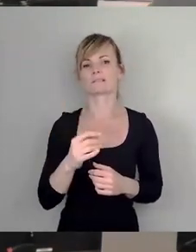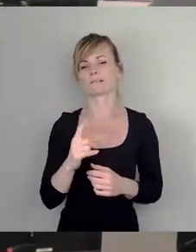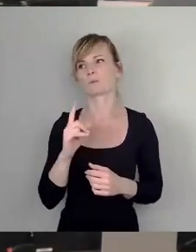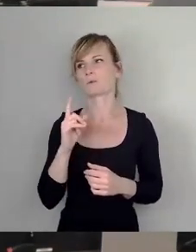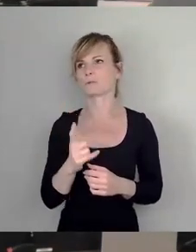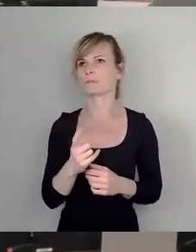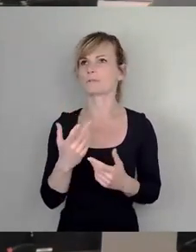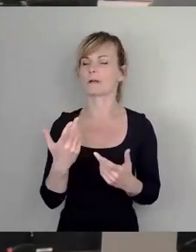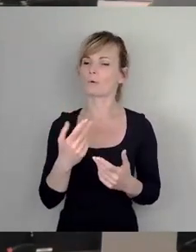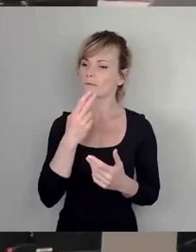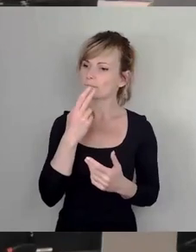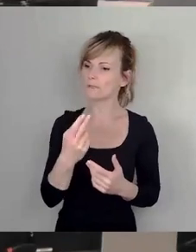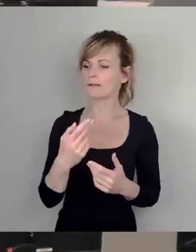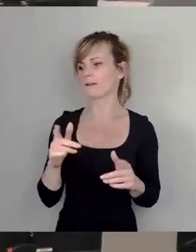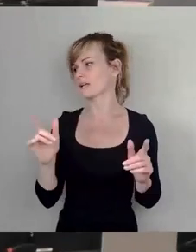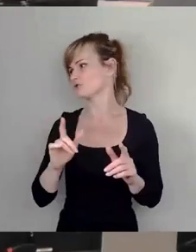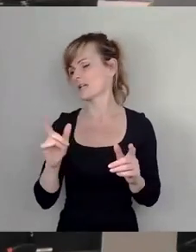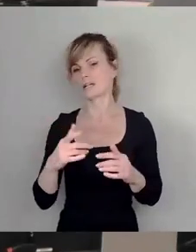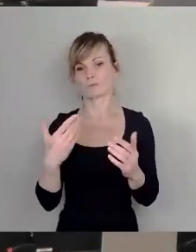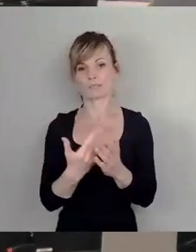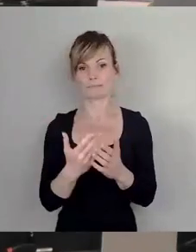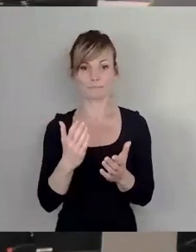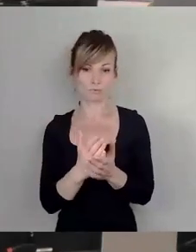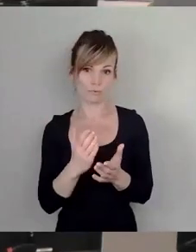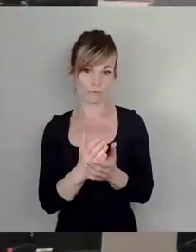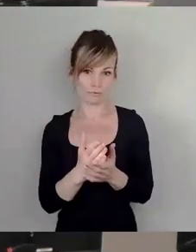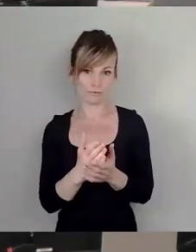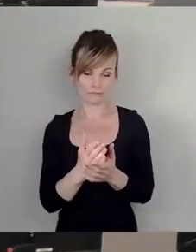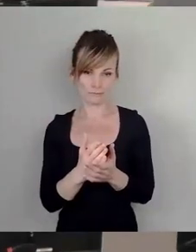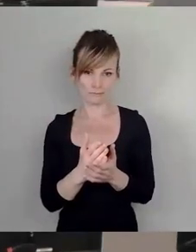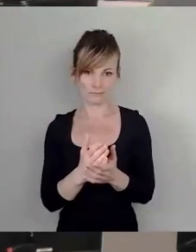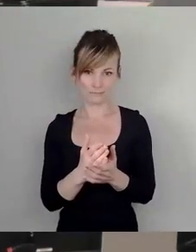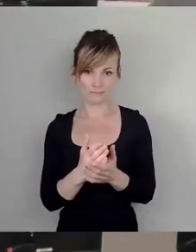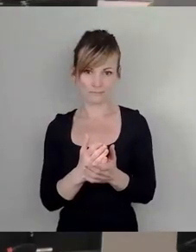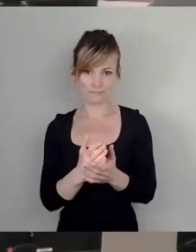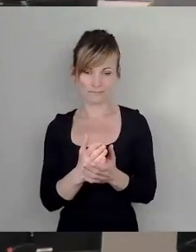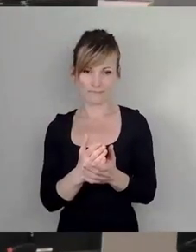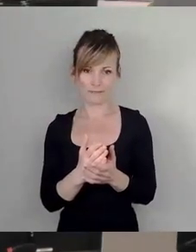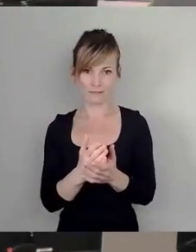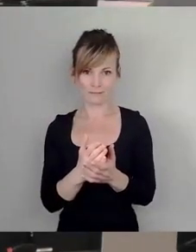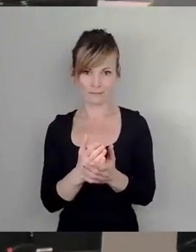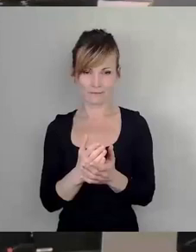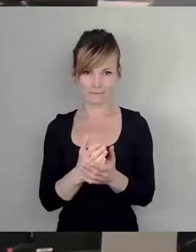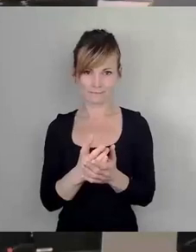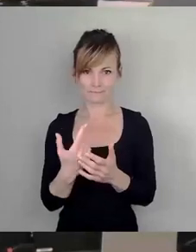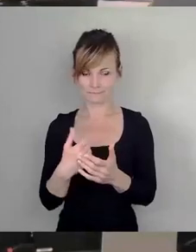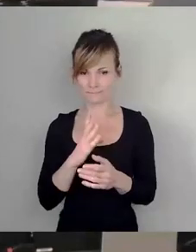Art von Veranstaltungen jetzt schon gibt. Sie finden sozusagen aber im Verborgenen statt.